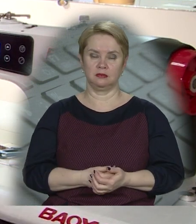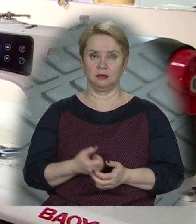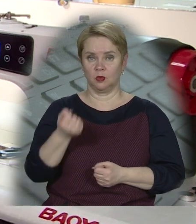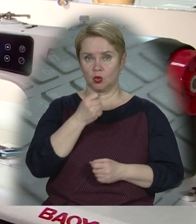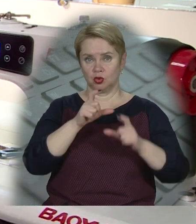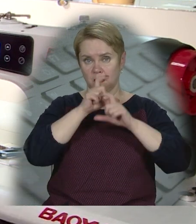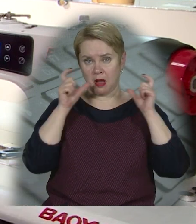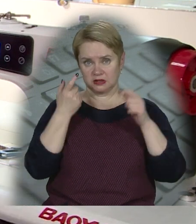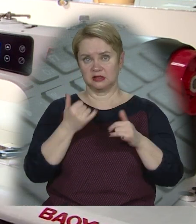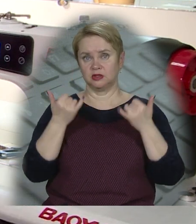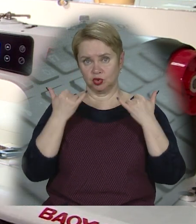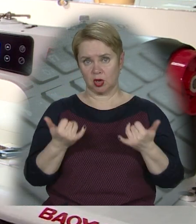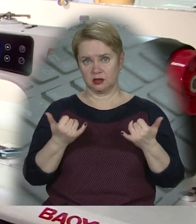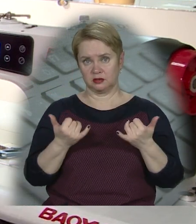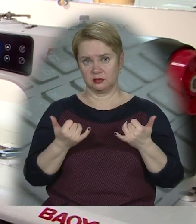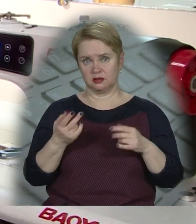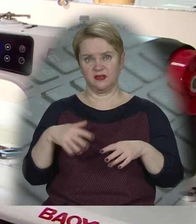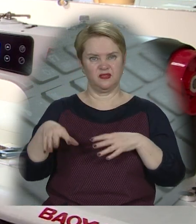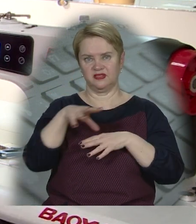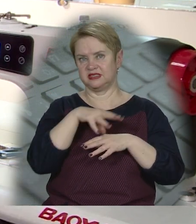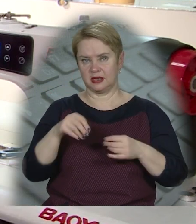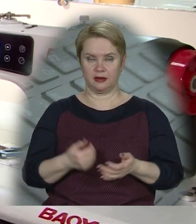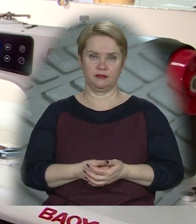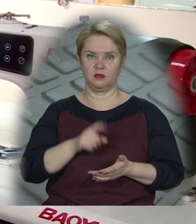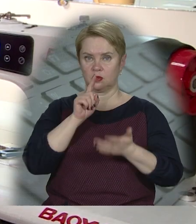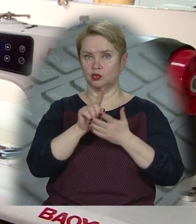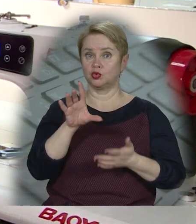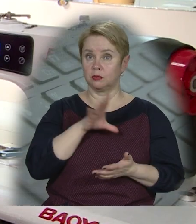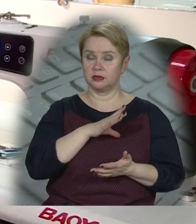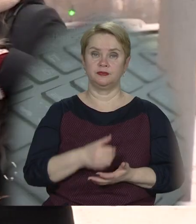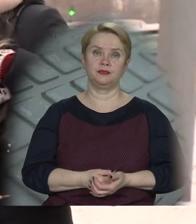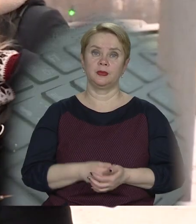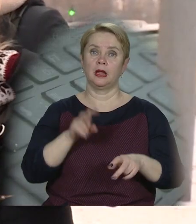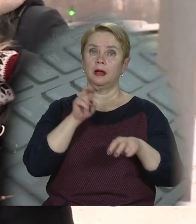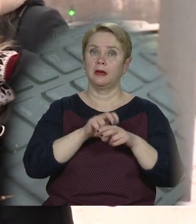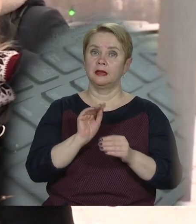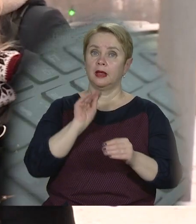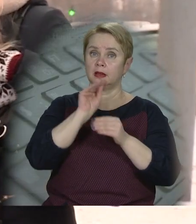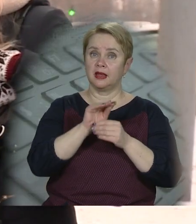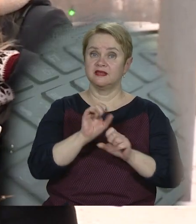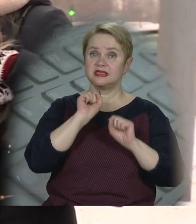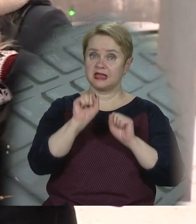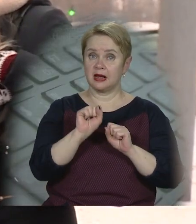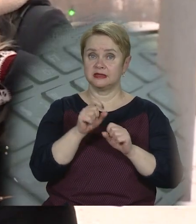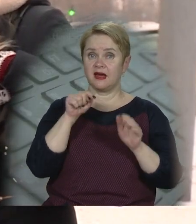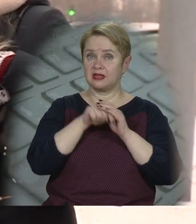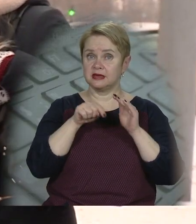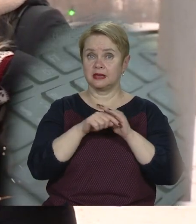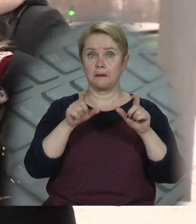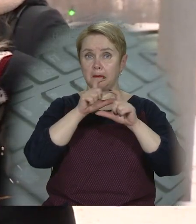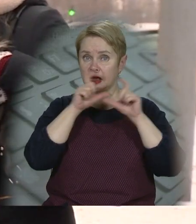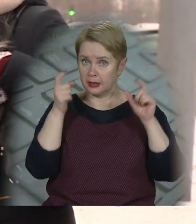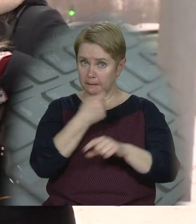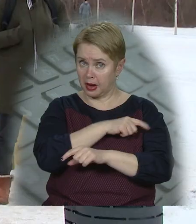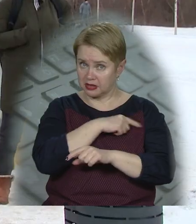тому що ношення маски, звісно, зараз везде, в принципі, має бути. Медики додають, в захисних властивостях